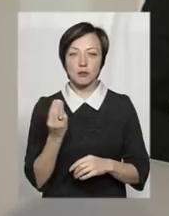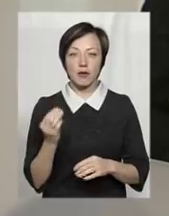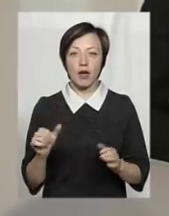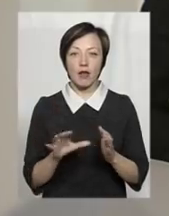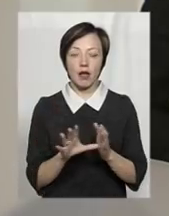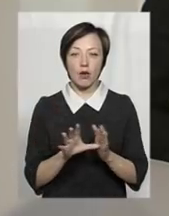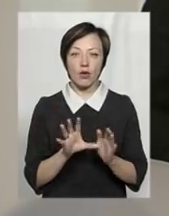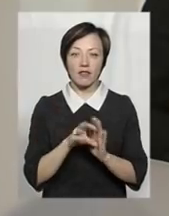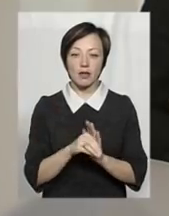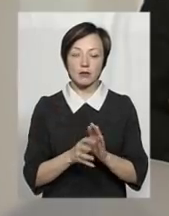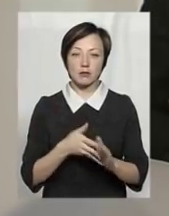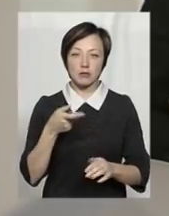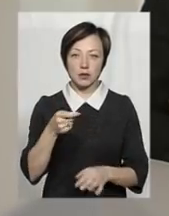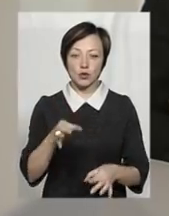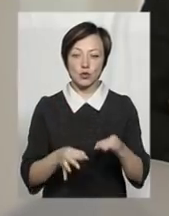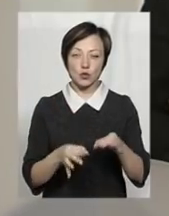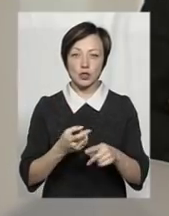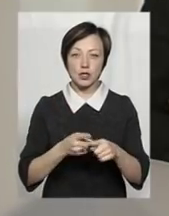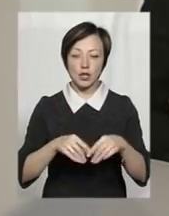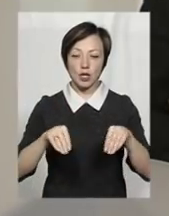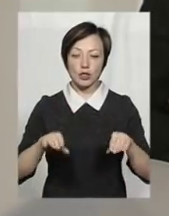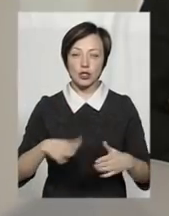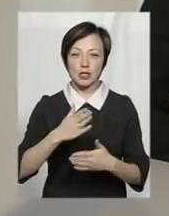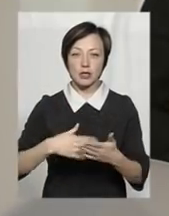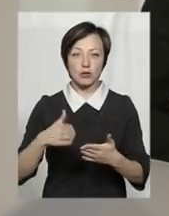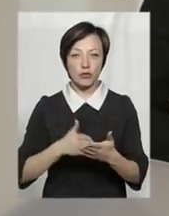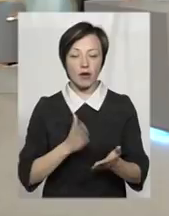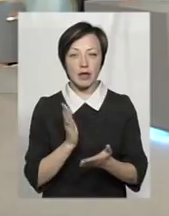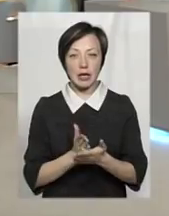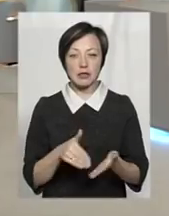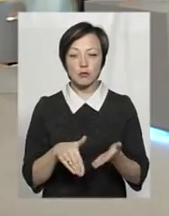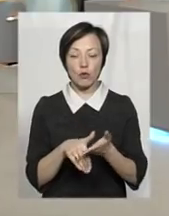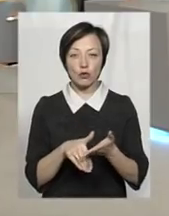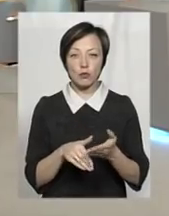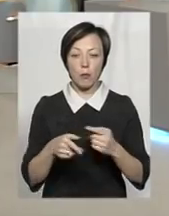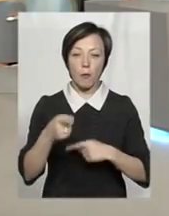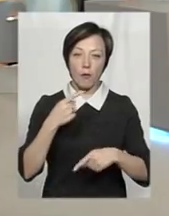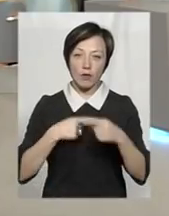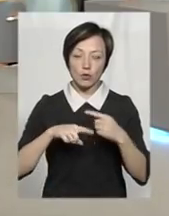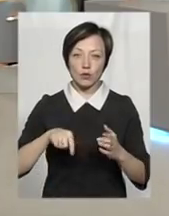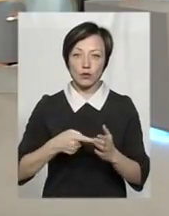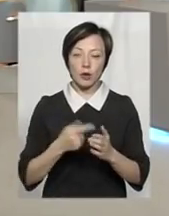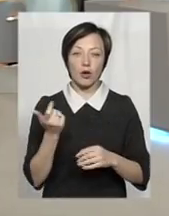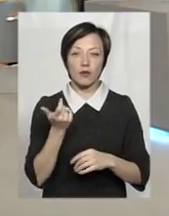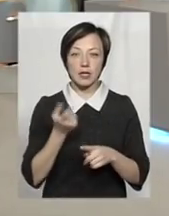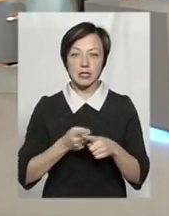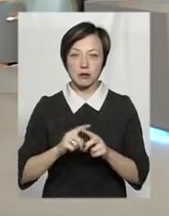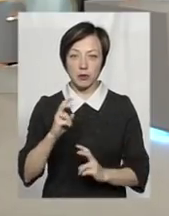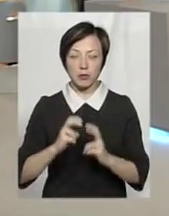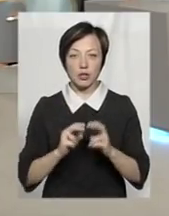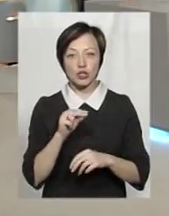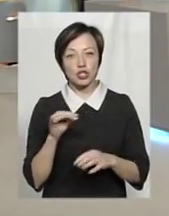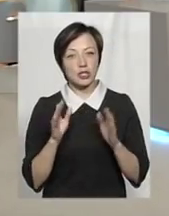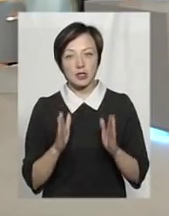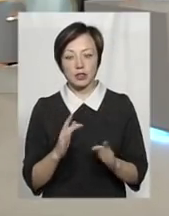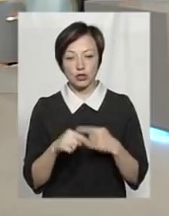подали в суд і суд це рішення скасував. Є способи, щоб все-таки повернути в комунальну власність це підприємство? Чи